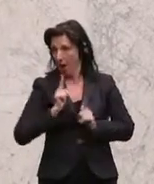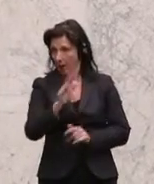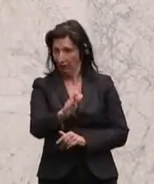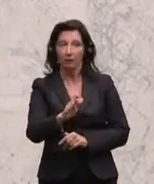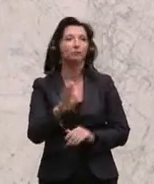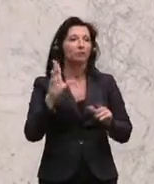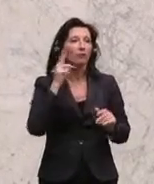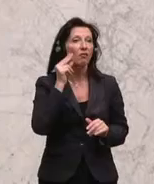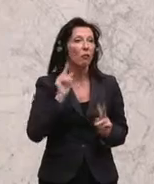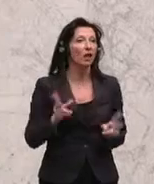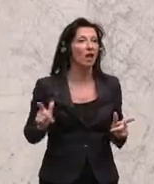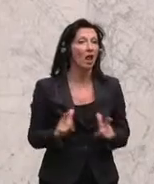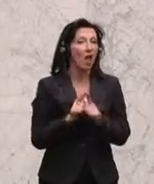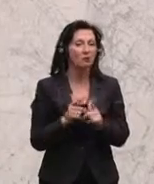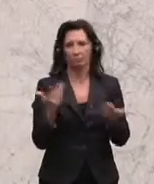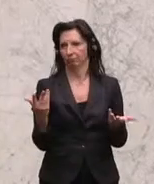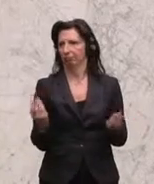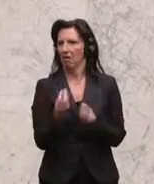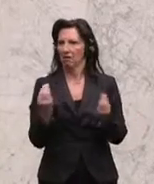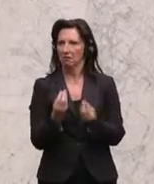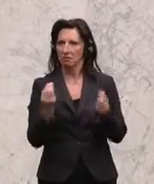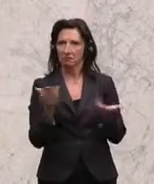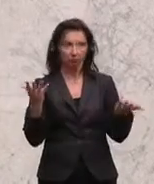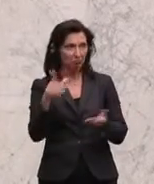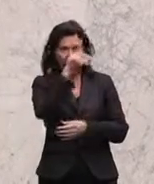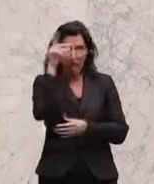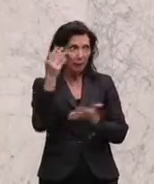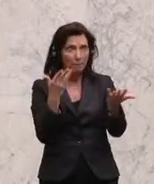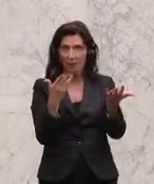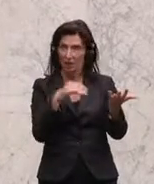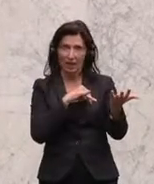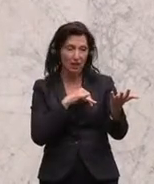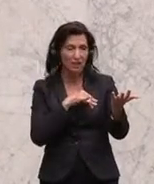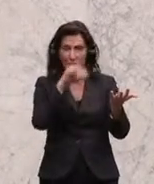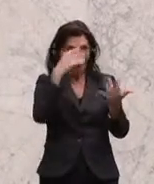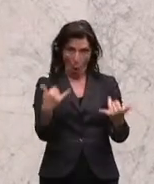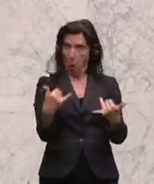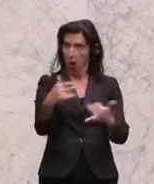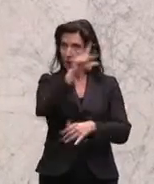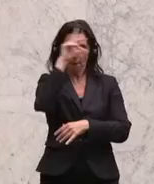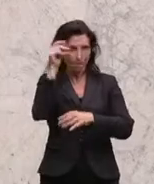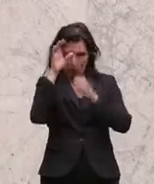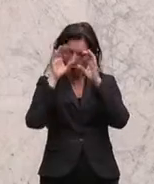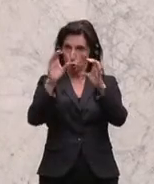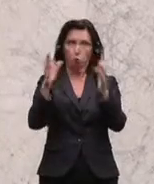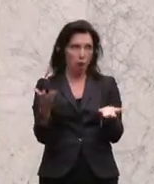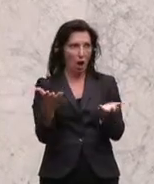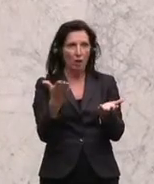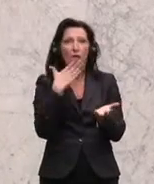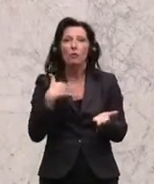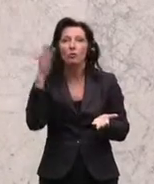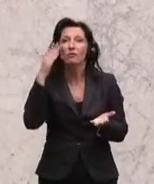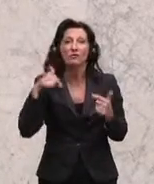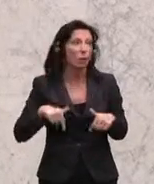Leistbares Wohnen. Das ist zum Beispiel etwas, wo ich sage, was die Menschen das hier. Da schauen die Menschen zu, die wollen ja wissen, ob wir imstande sind, hier